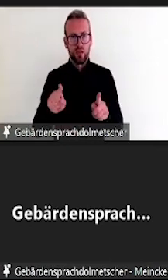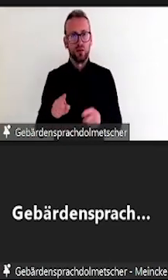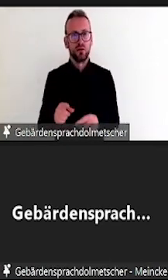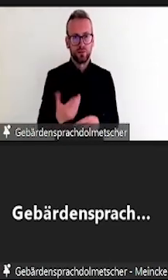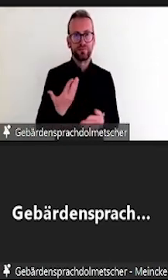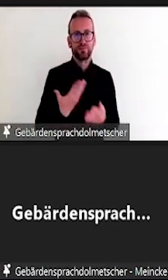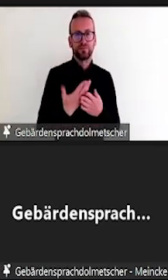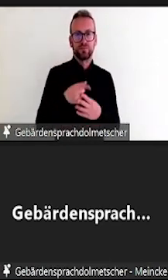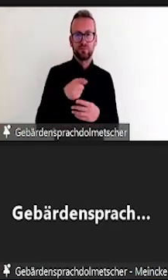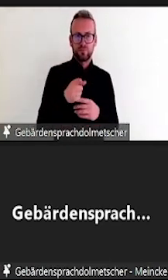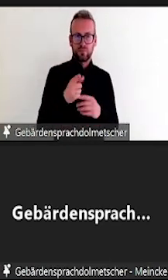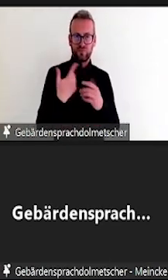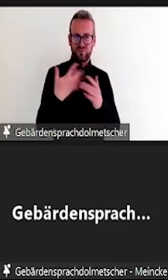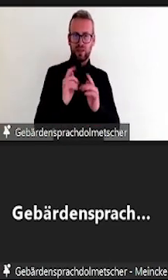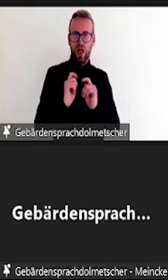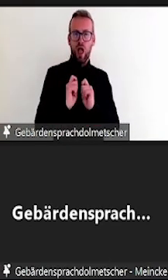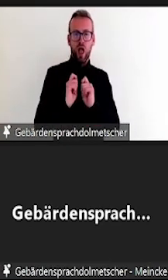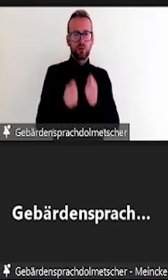abzulehnen.